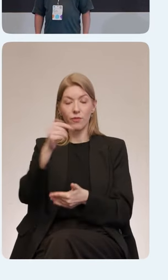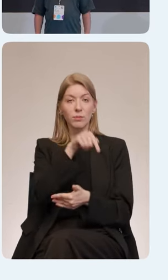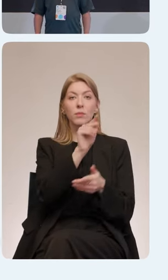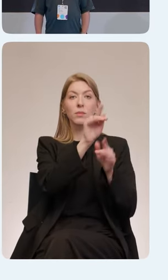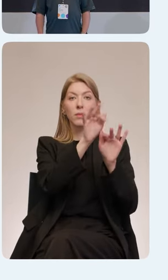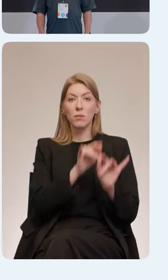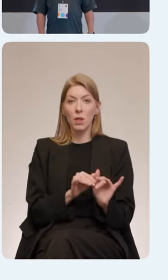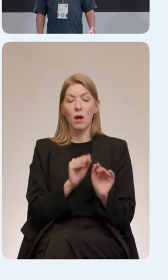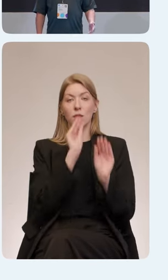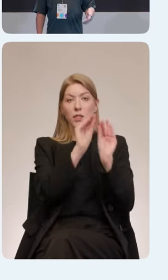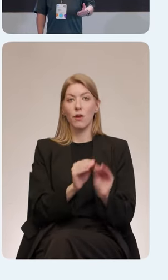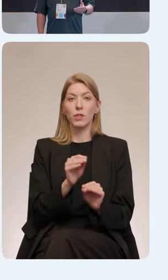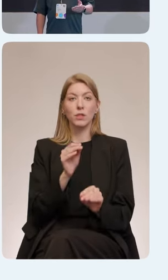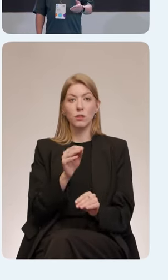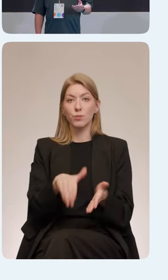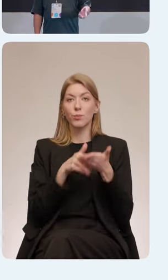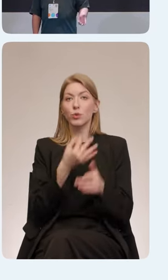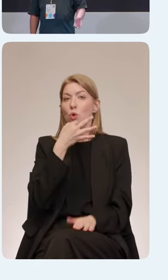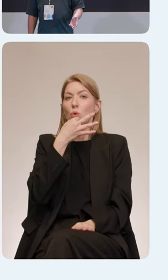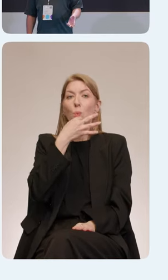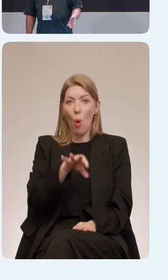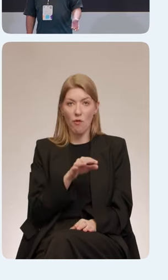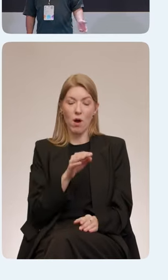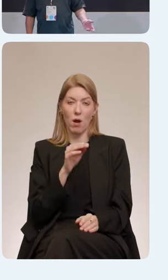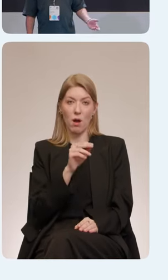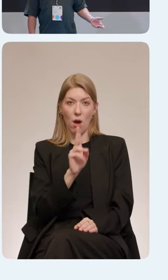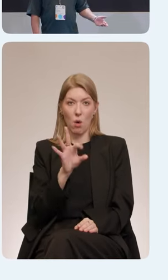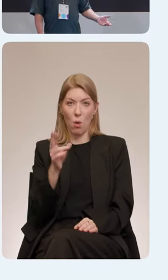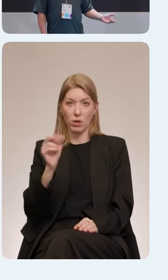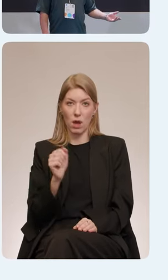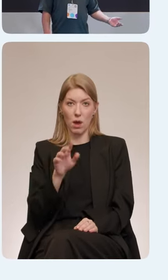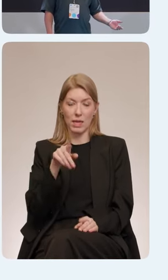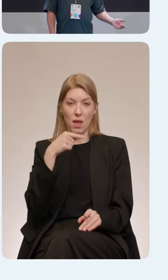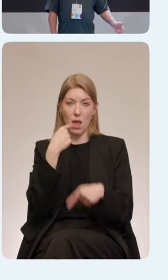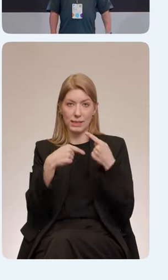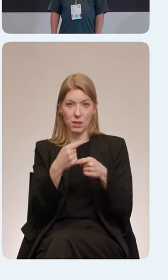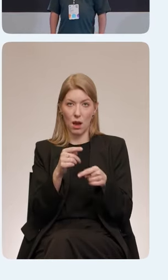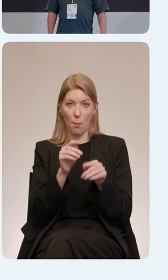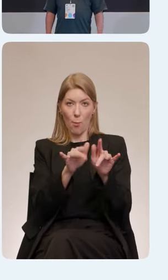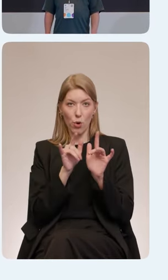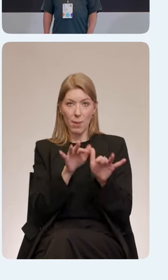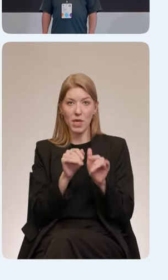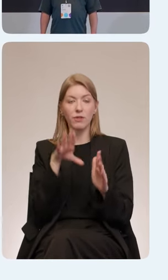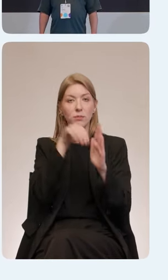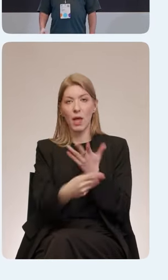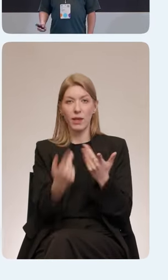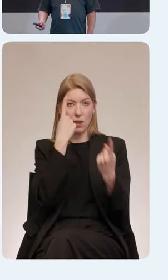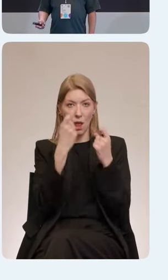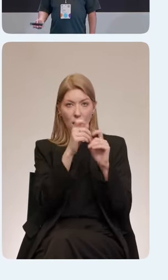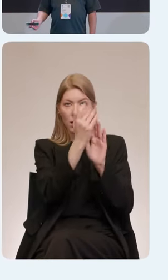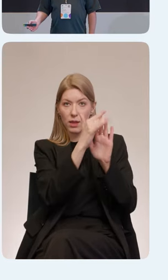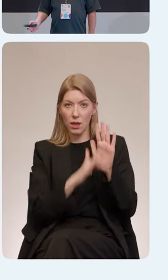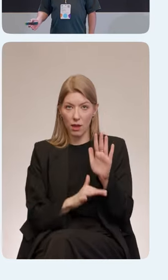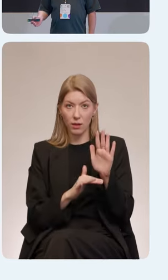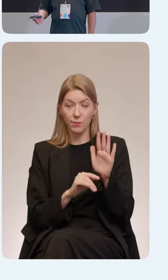программирования. Там могут быть какие-то дополнительные функции, какие-то шорткаты и движок синтеза